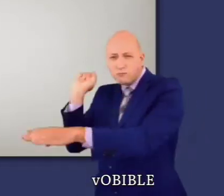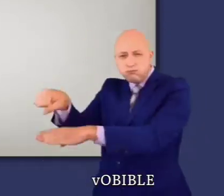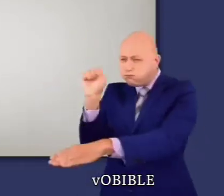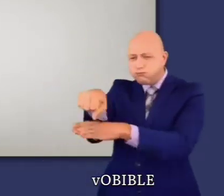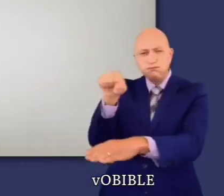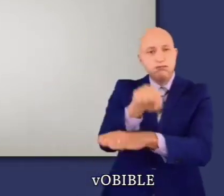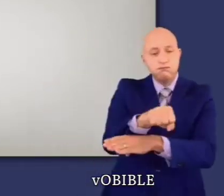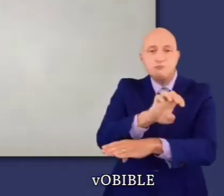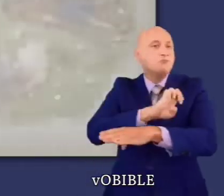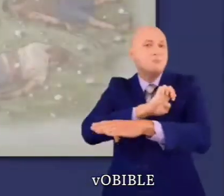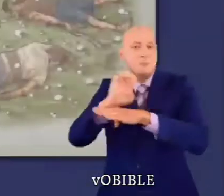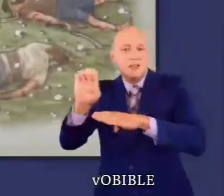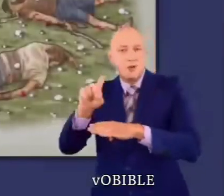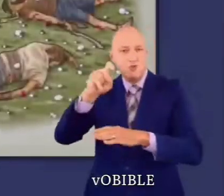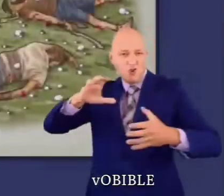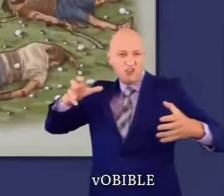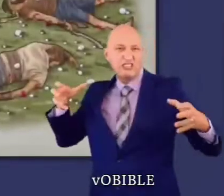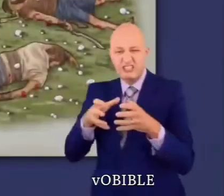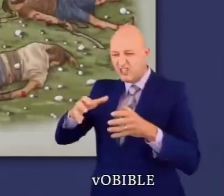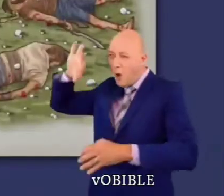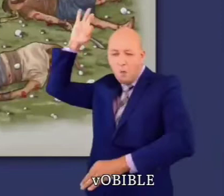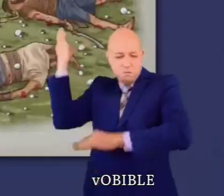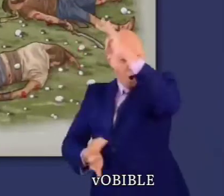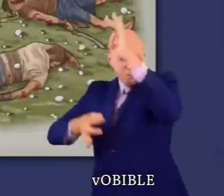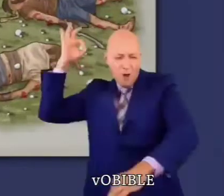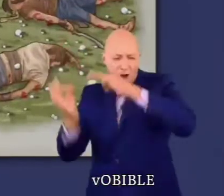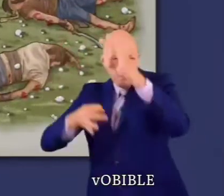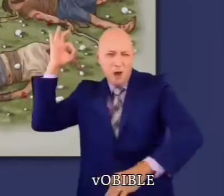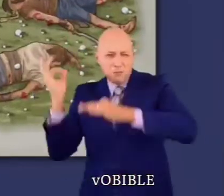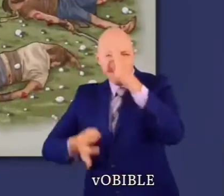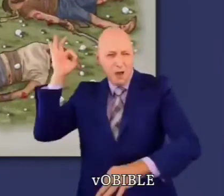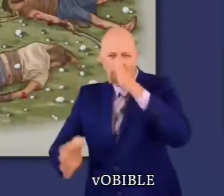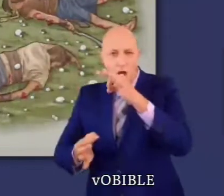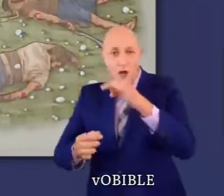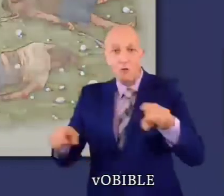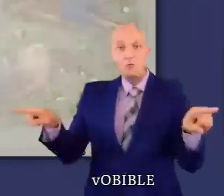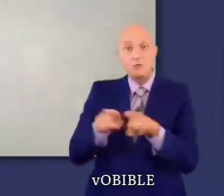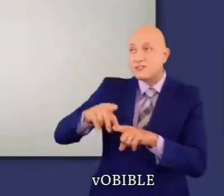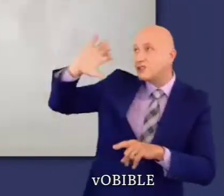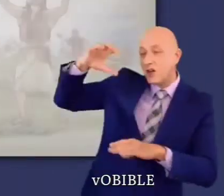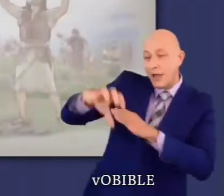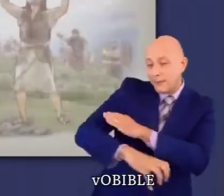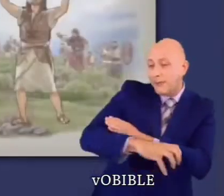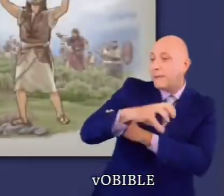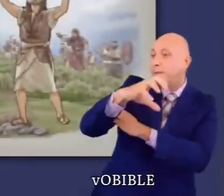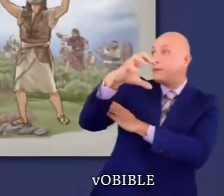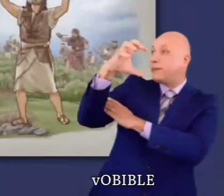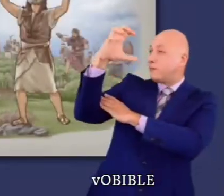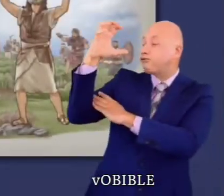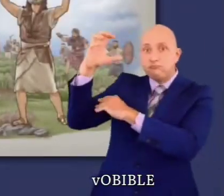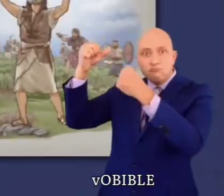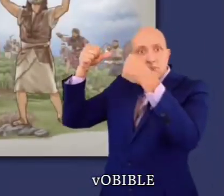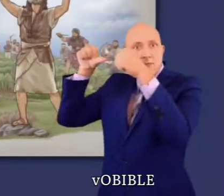Israël. Dieu a même fait tomber du ciel de gros grêlons sur les Amorites et il a immobilisé le soleil